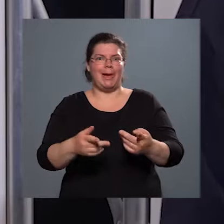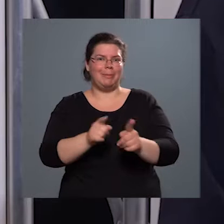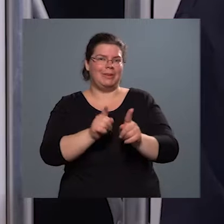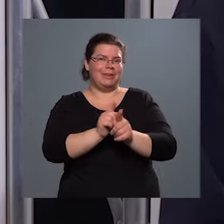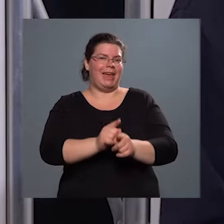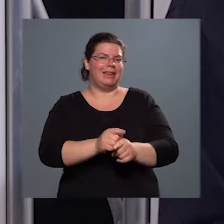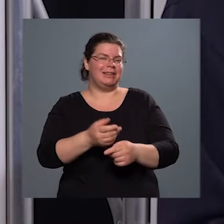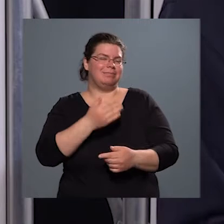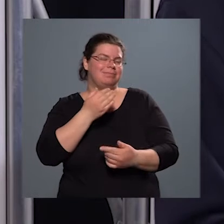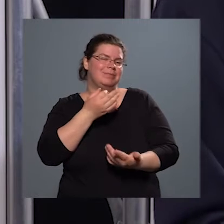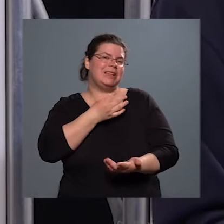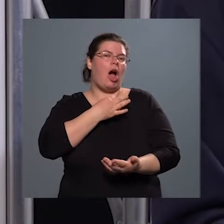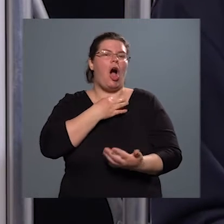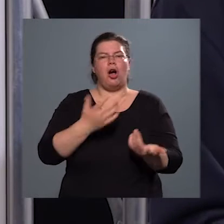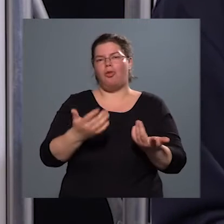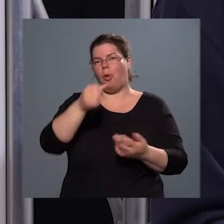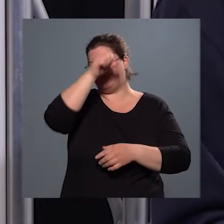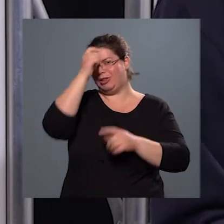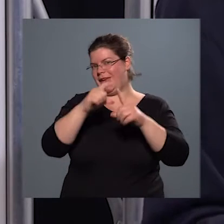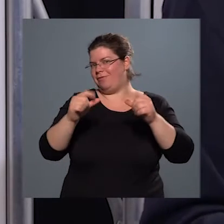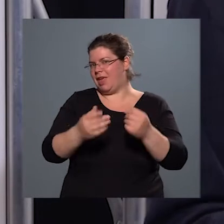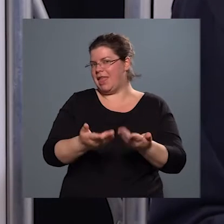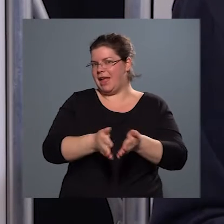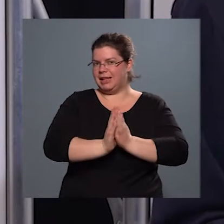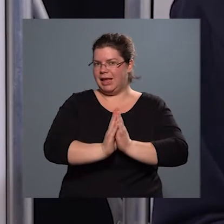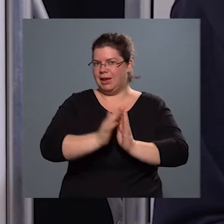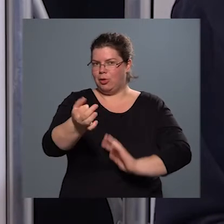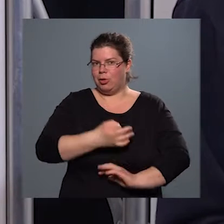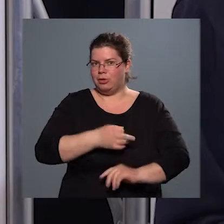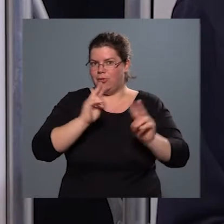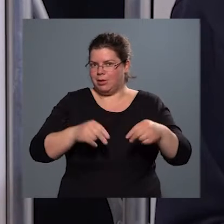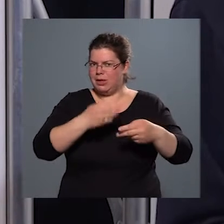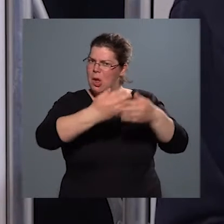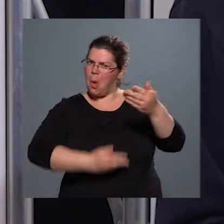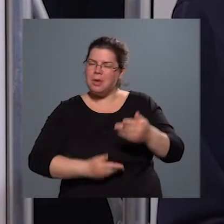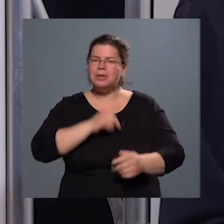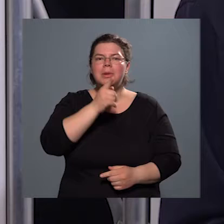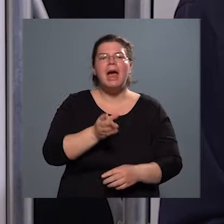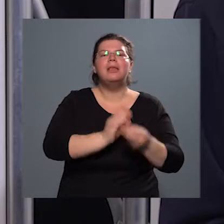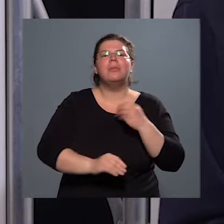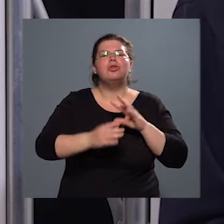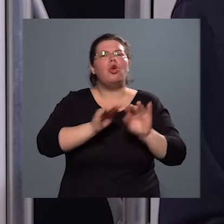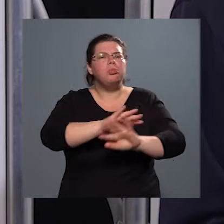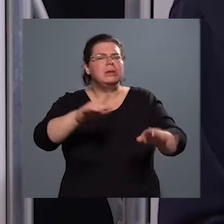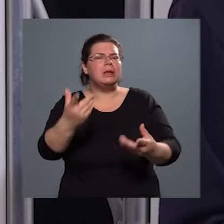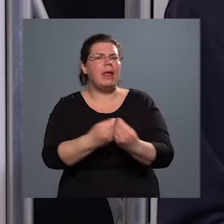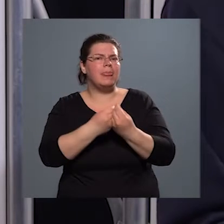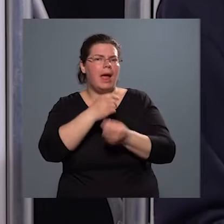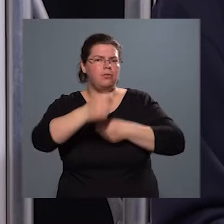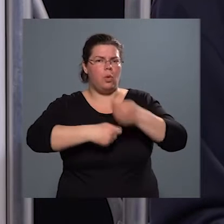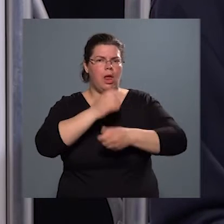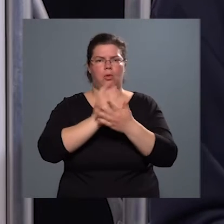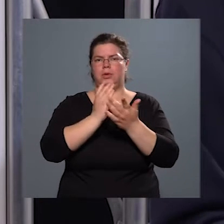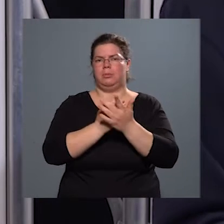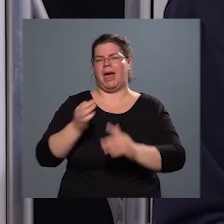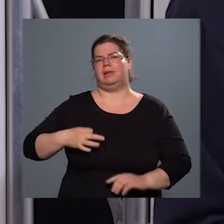kérnénk öntől, hiszen bár ez valószínűleg hosszú lesz, hiszen rengeteg mindennel foglalkozott már az egészségügyben,